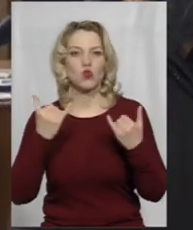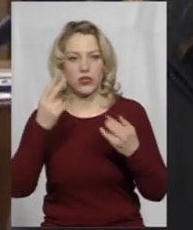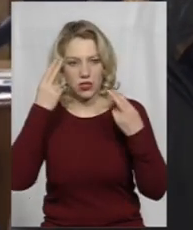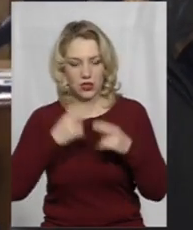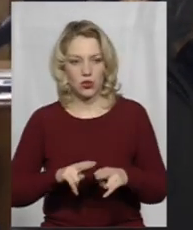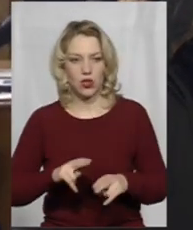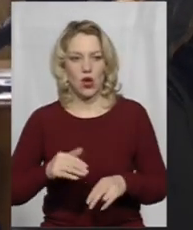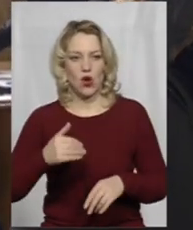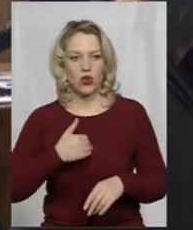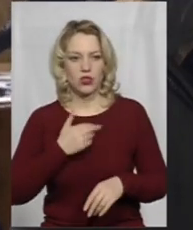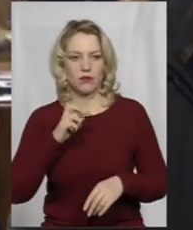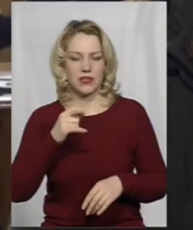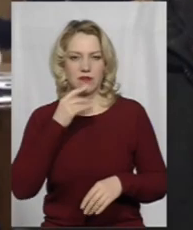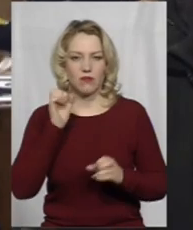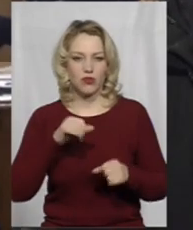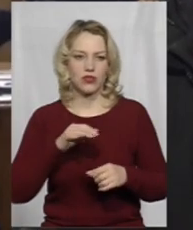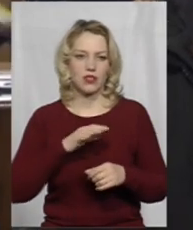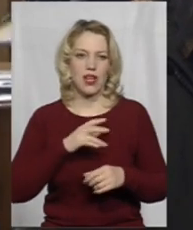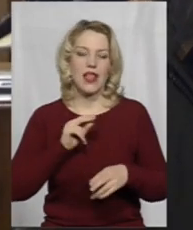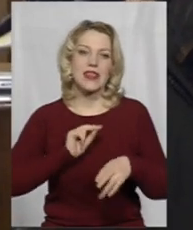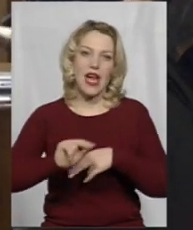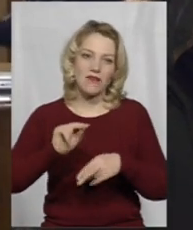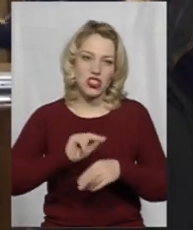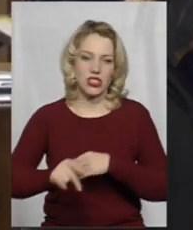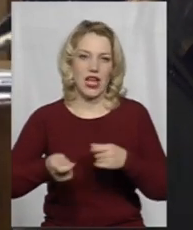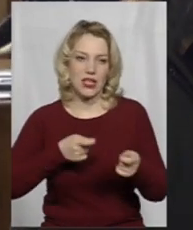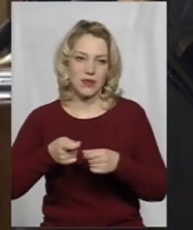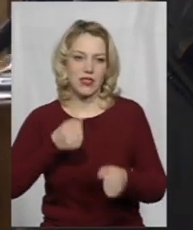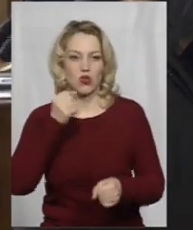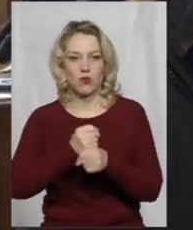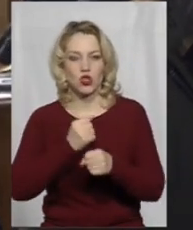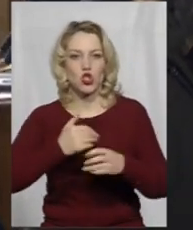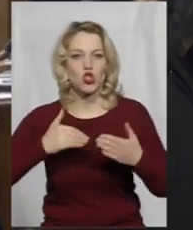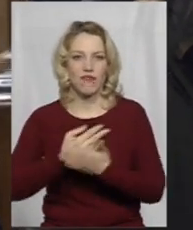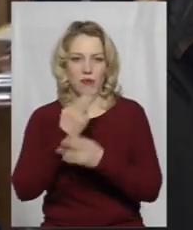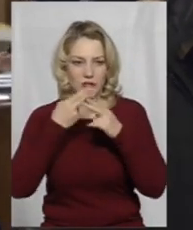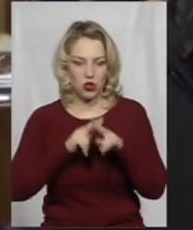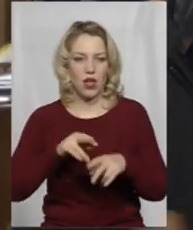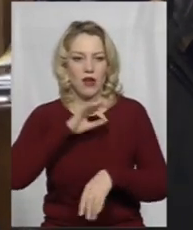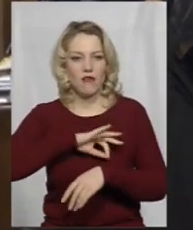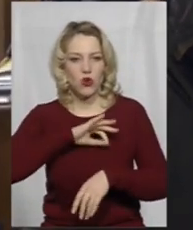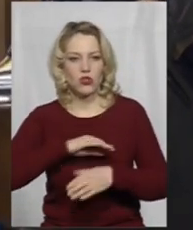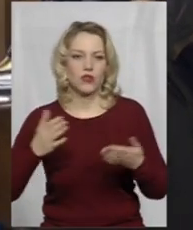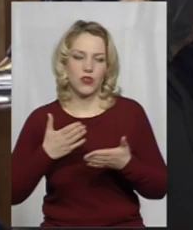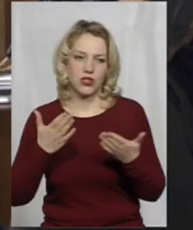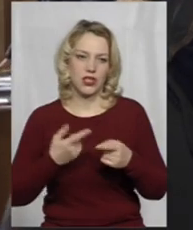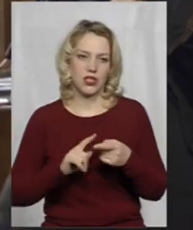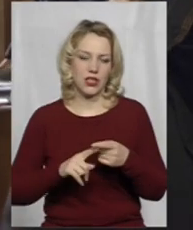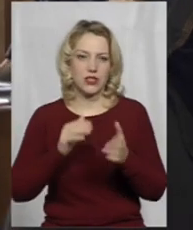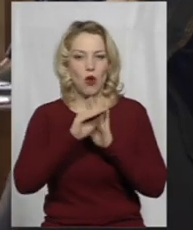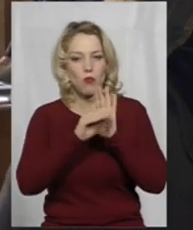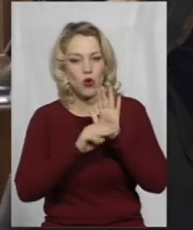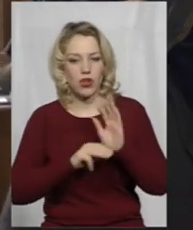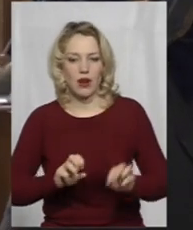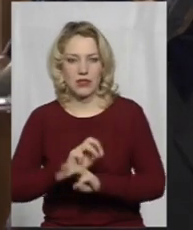може некоректно звучити, навчити адміністрацію працювати з новими технологіями. Тобто використовувати якісь програмні забезпечення, щоб